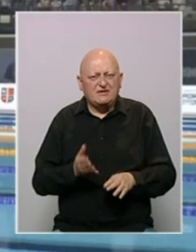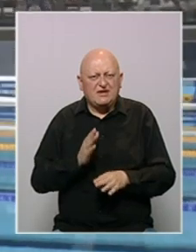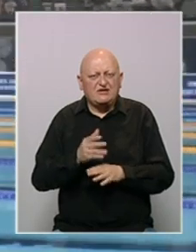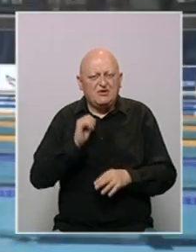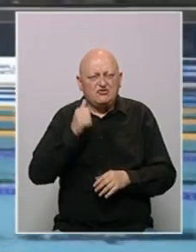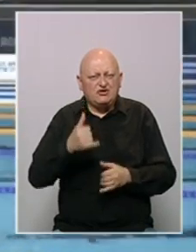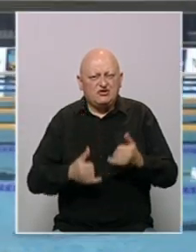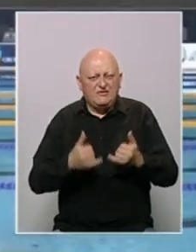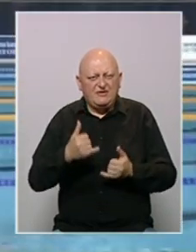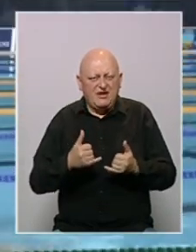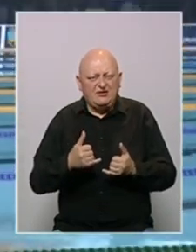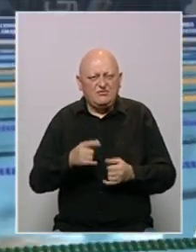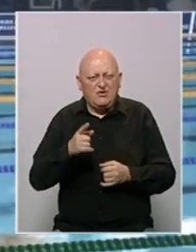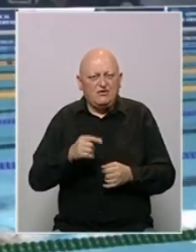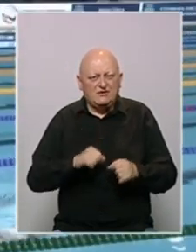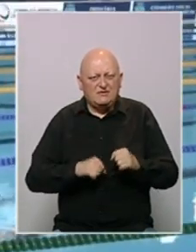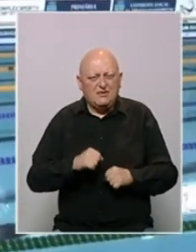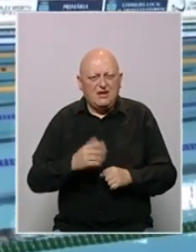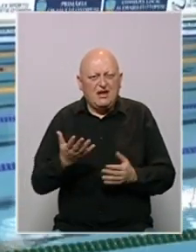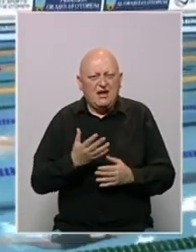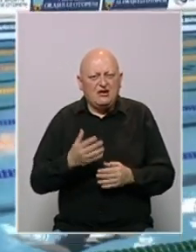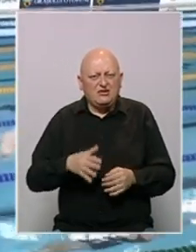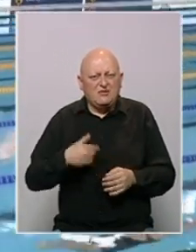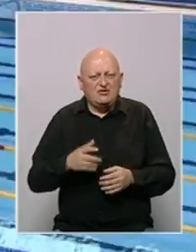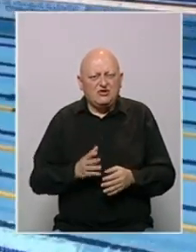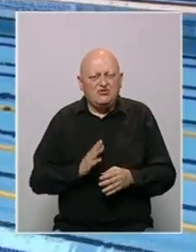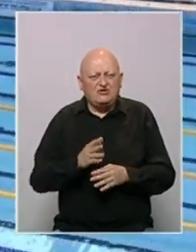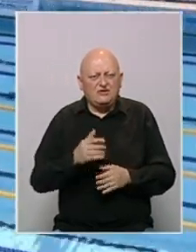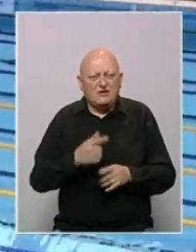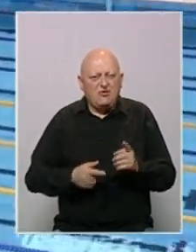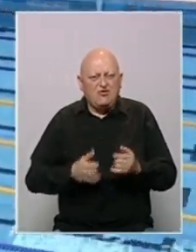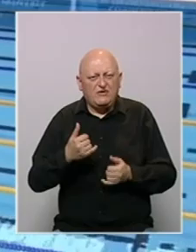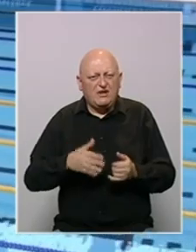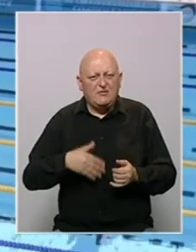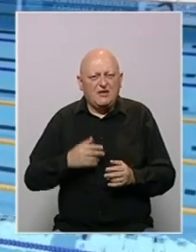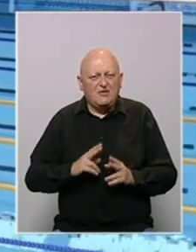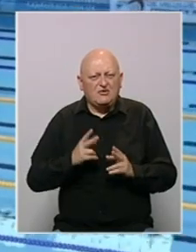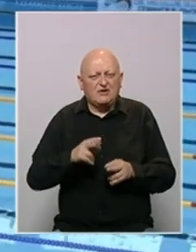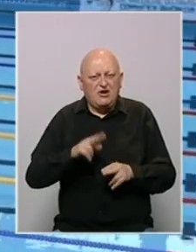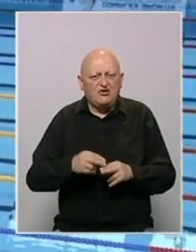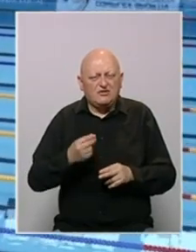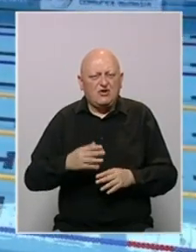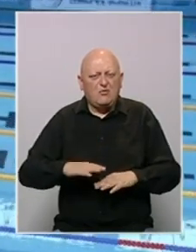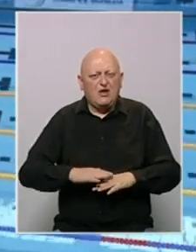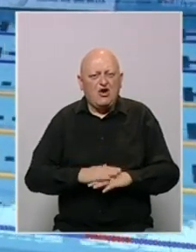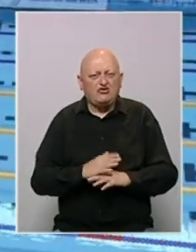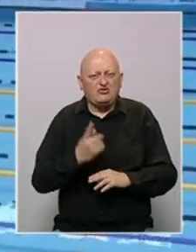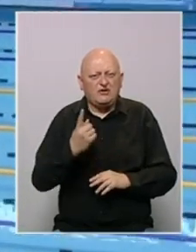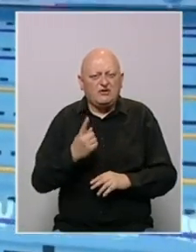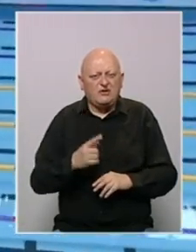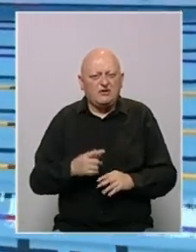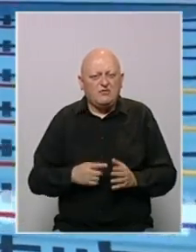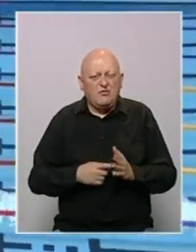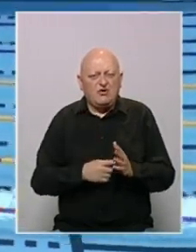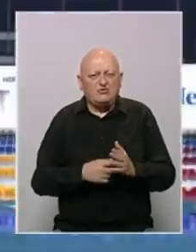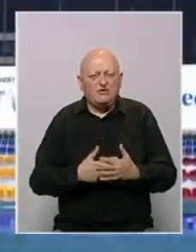bez nastupa u sutrašnjem finalu ove discipline. Kao najmlađa učesnica polufinala, mlada Mostarka je ostvarila dobar